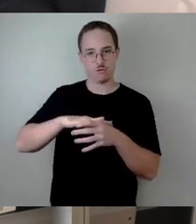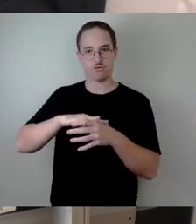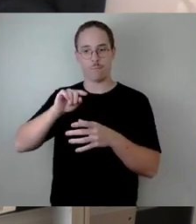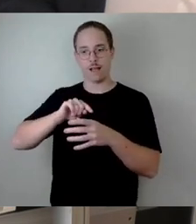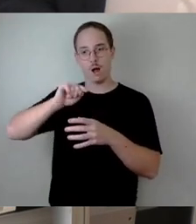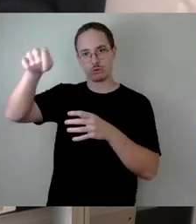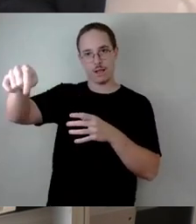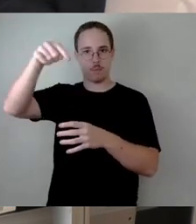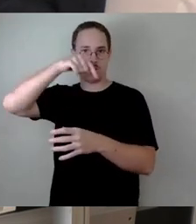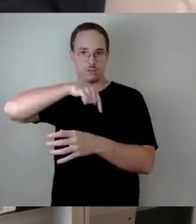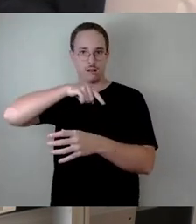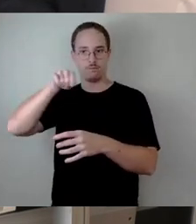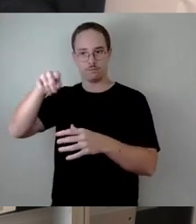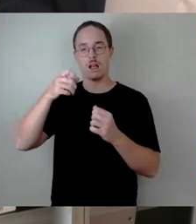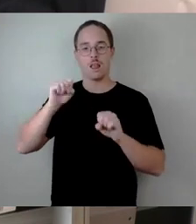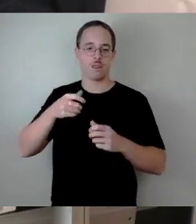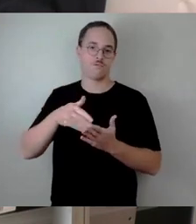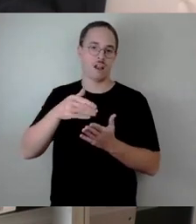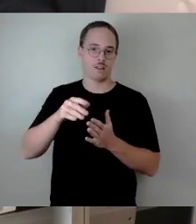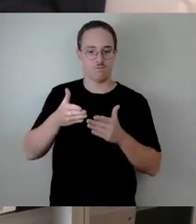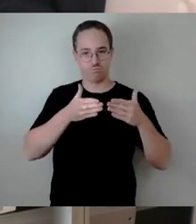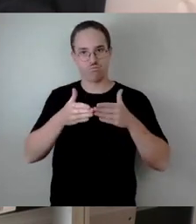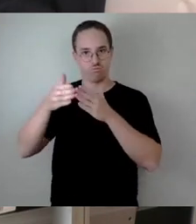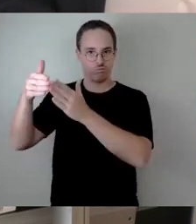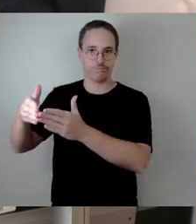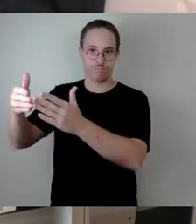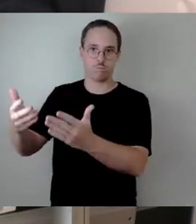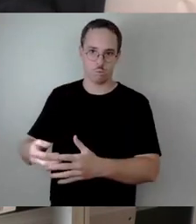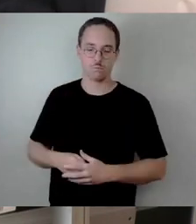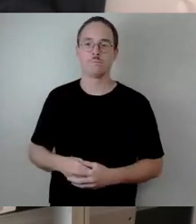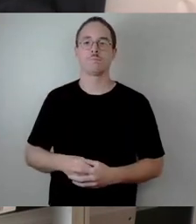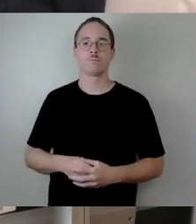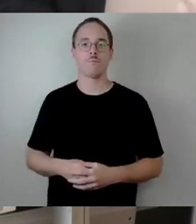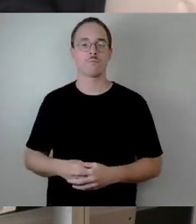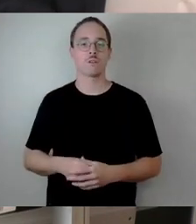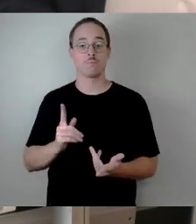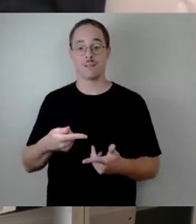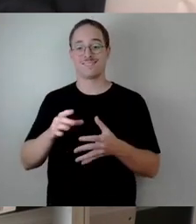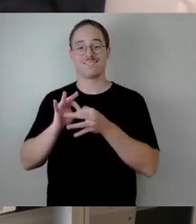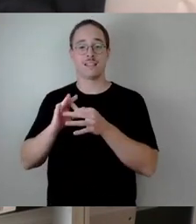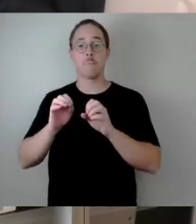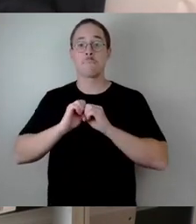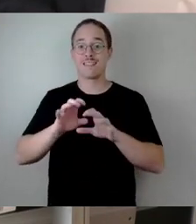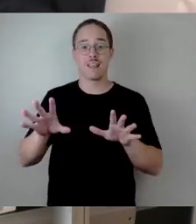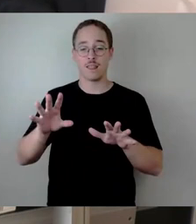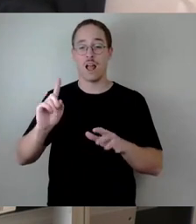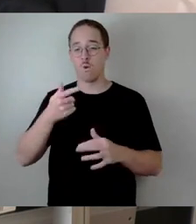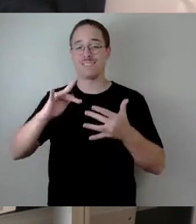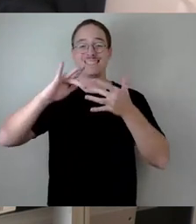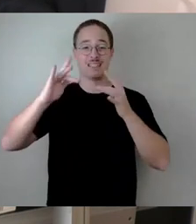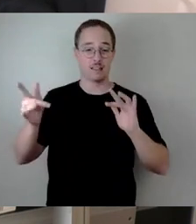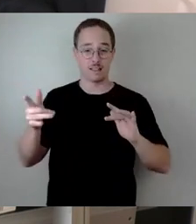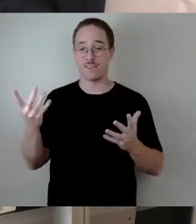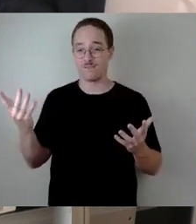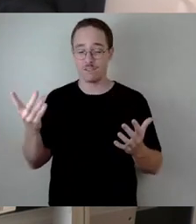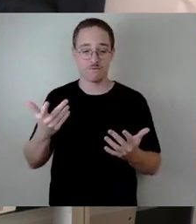weiteren Abschnitt Medien, und dabei geht es nicht um Zeitungen oder das Internet, sondern insbesondere um Gas, Wasser etc., haben wir alle großen Versorger mit zur